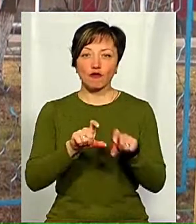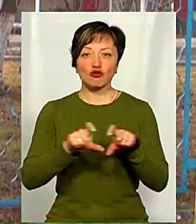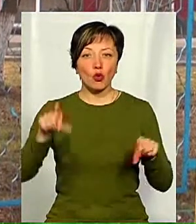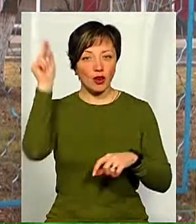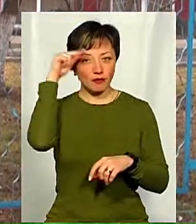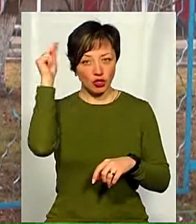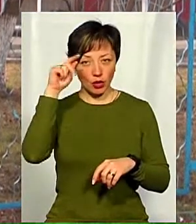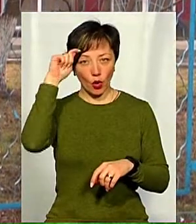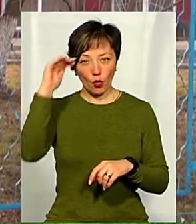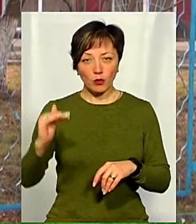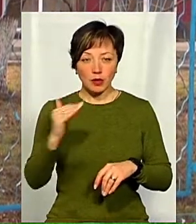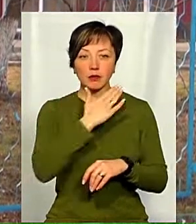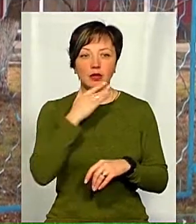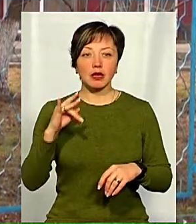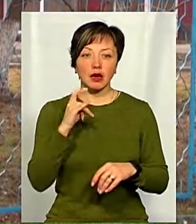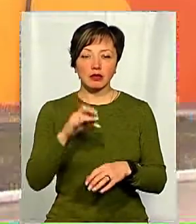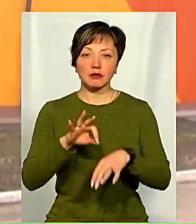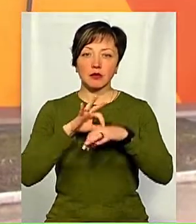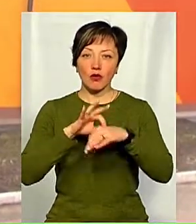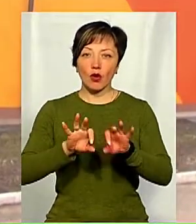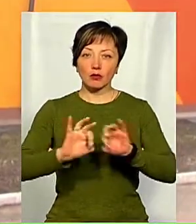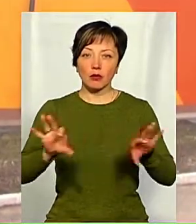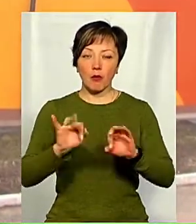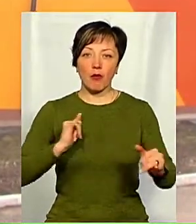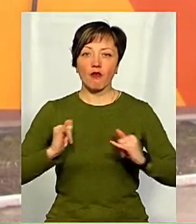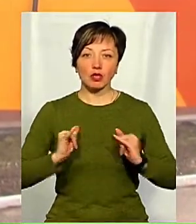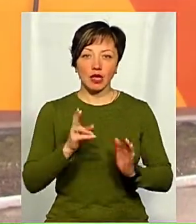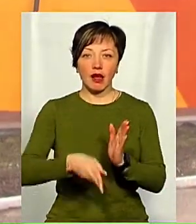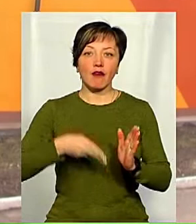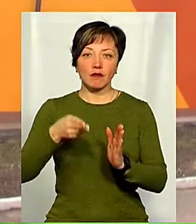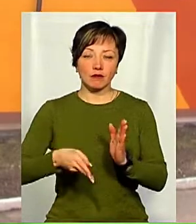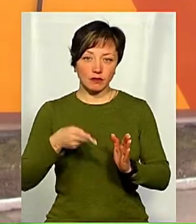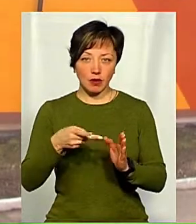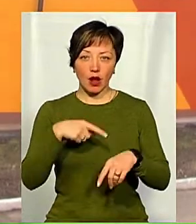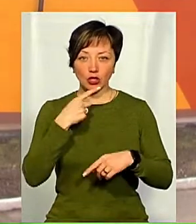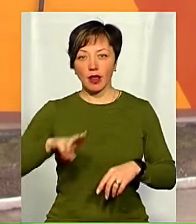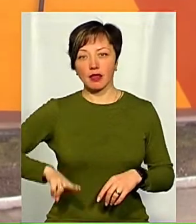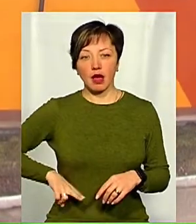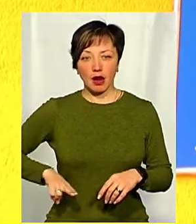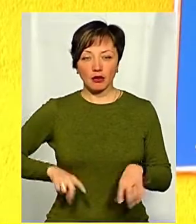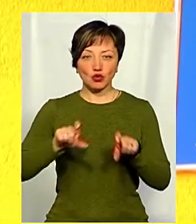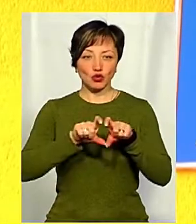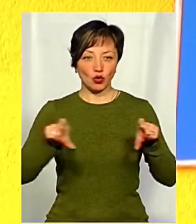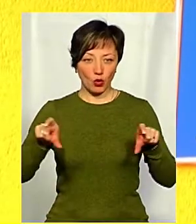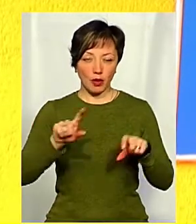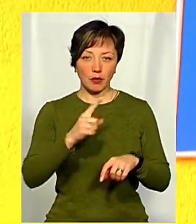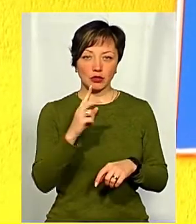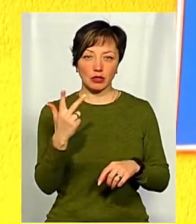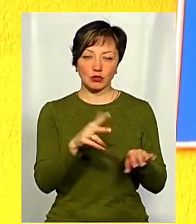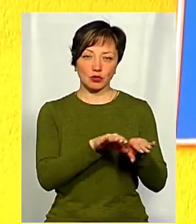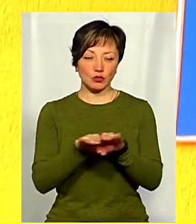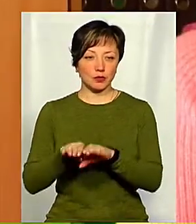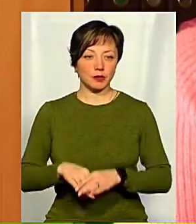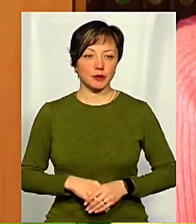навчався Ген Сорока, неодноразово проводив уроки безпечного поводження на залізжніх коліях. Катя – директорка Вітівецької ЗОЖ, перших третій ступенів,